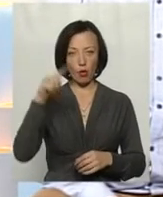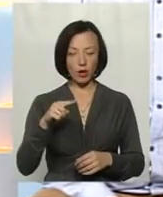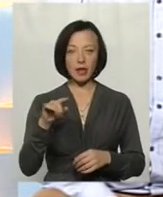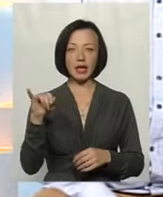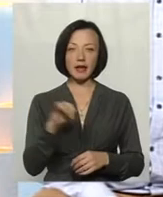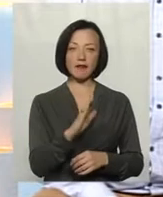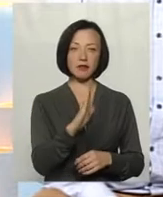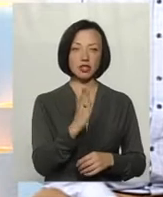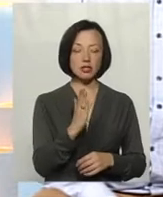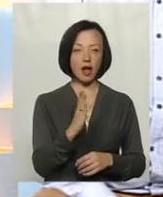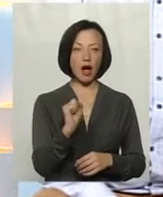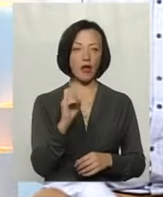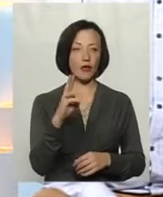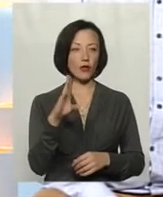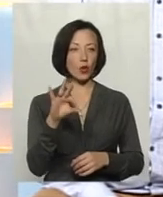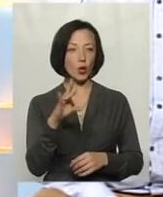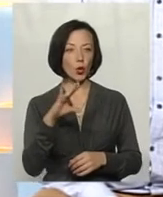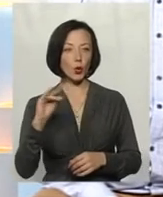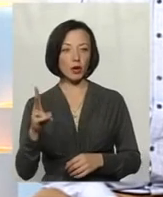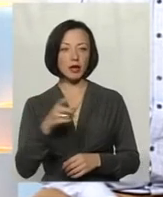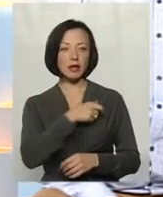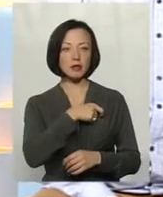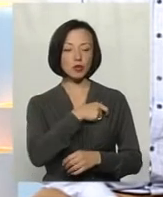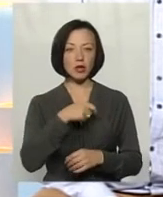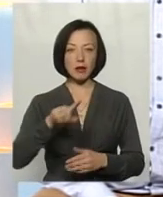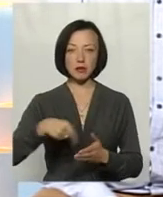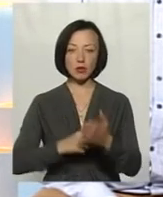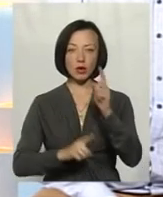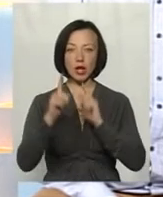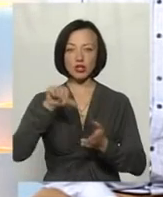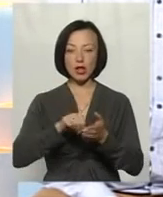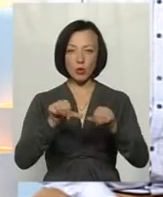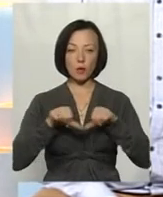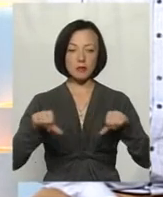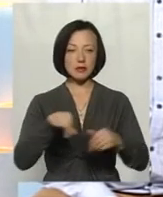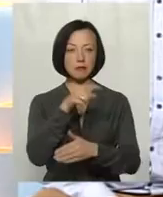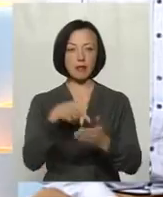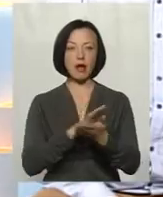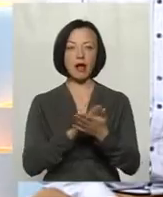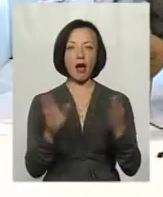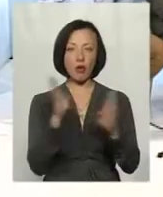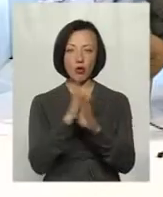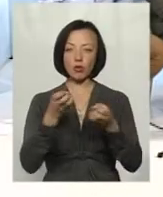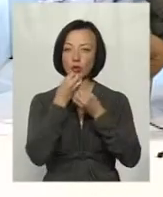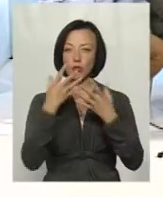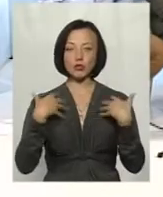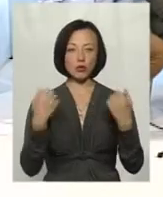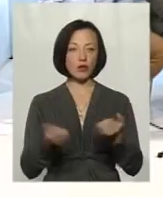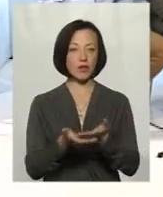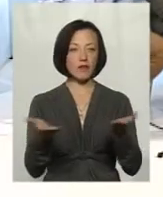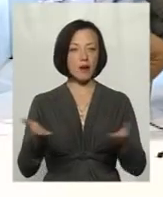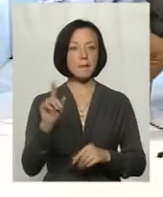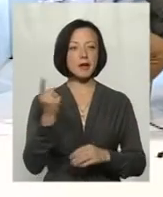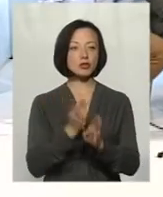та В'ячеслав Антонюк, депутат Хмельницької обласної ради, член постійної комісії з питань екології. Доброго здоров'я, шановні гості. І